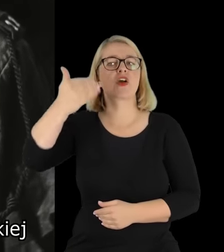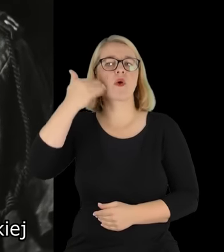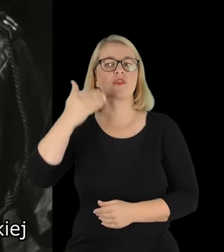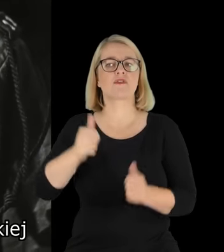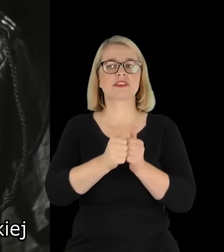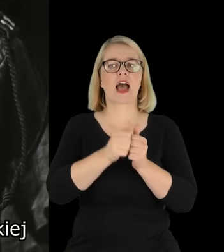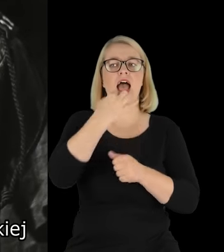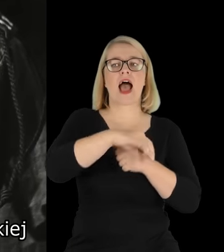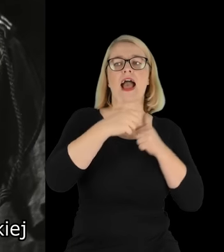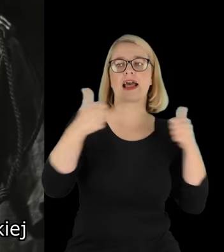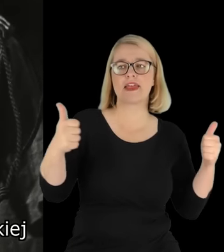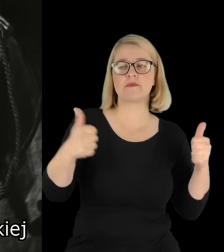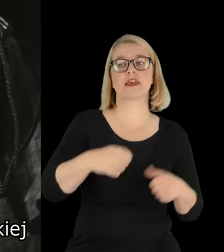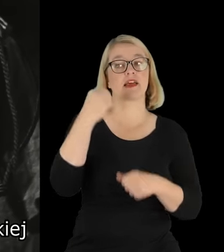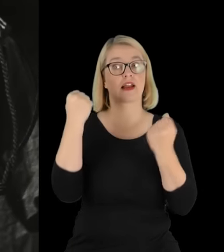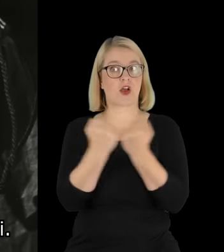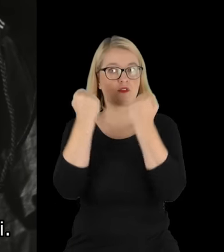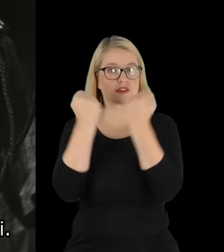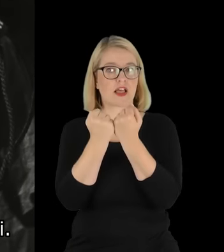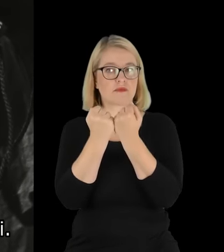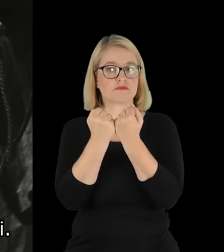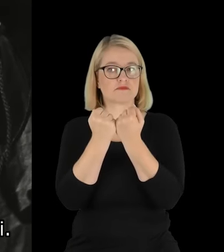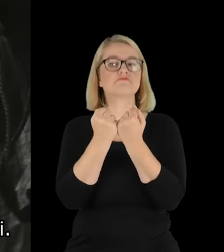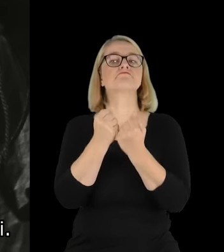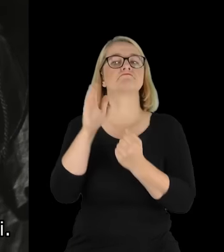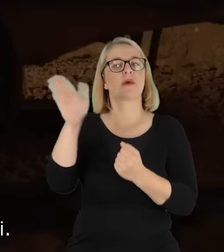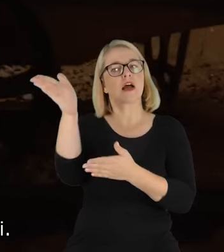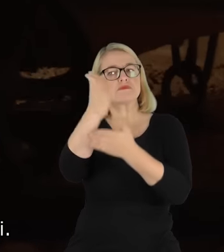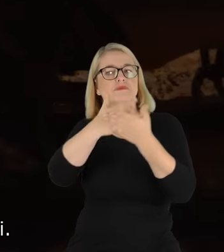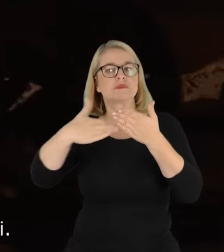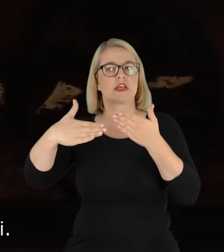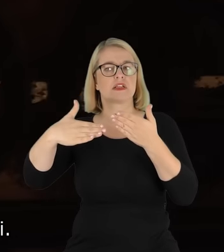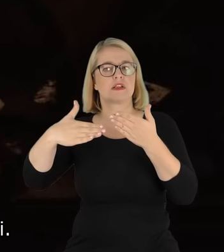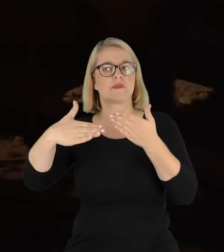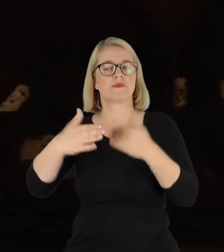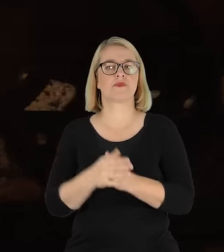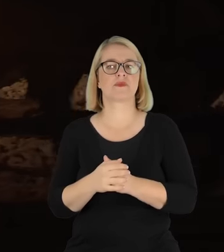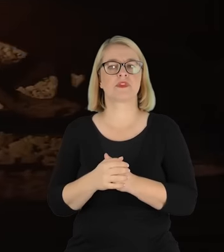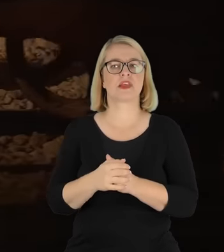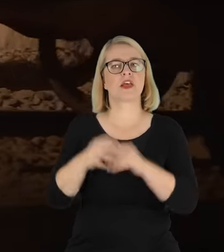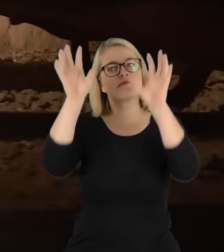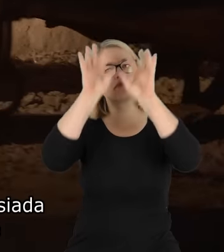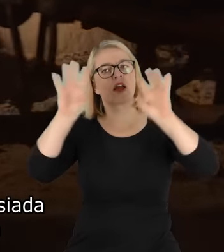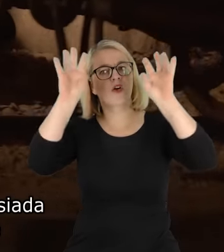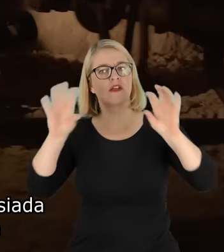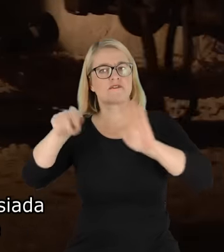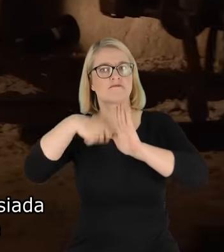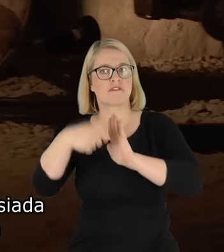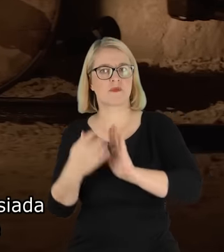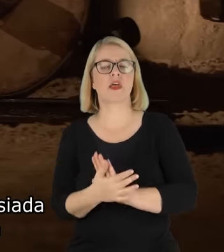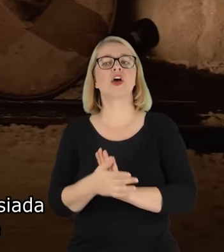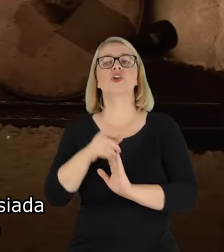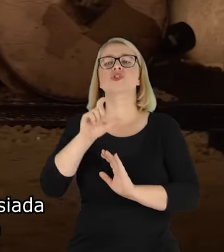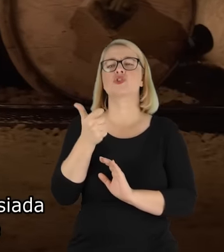wykładowcą na Akademii Krakowskiej i on prowadził katedrę scenografii. Te walory,